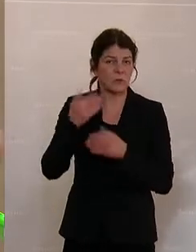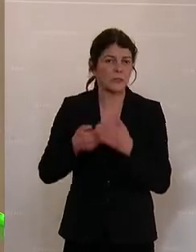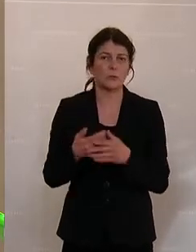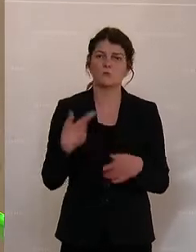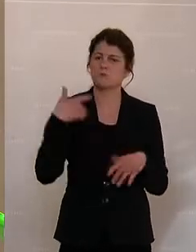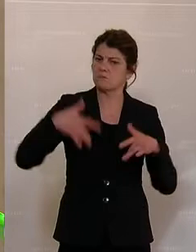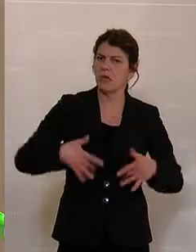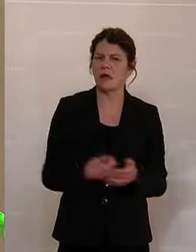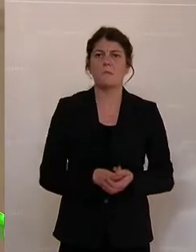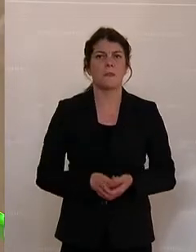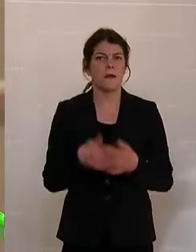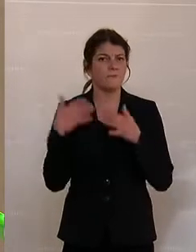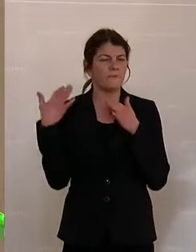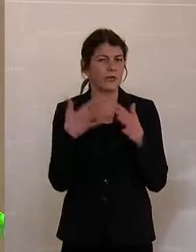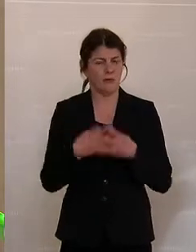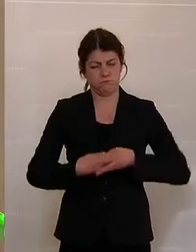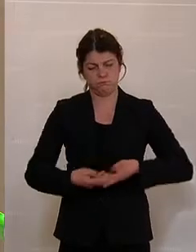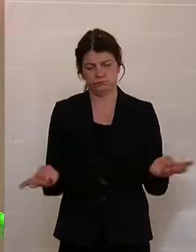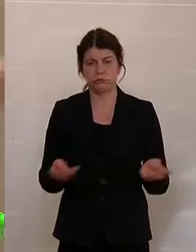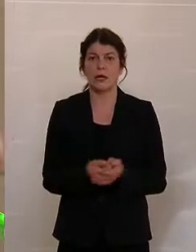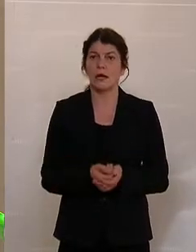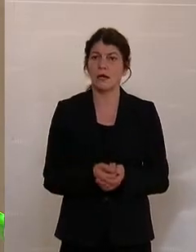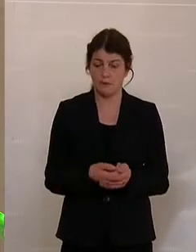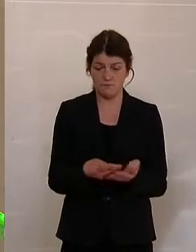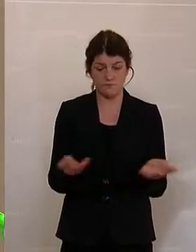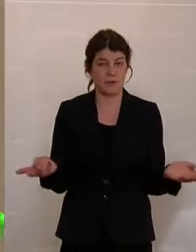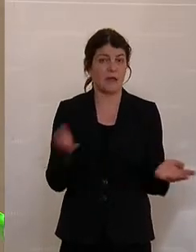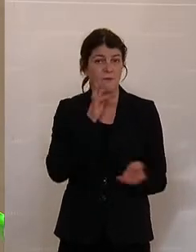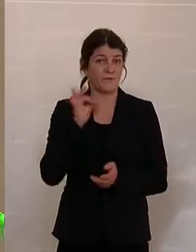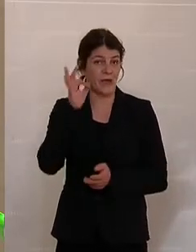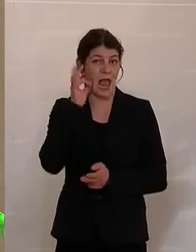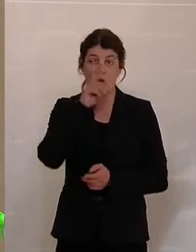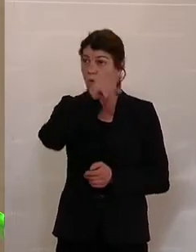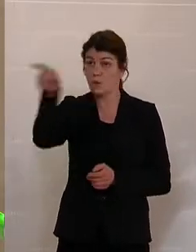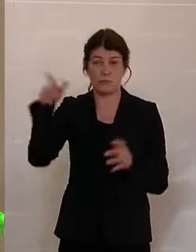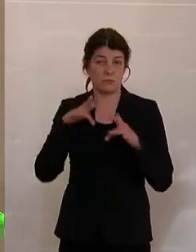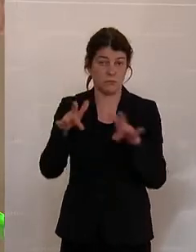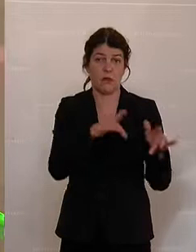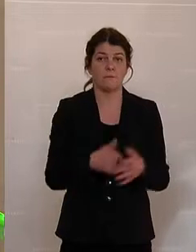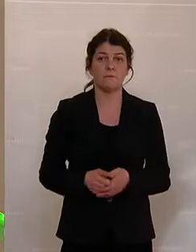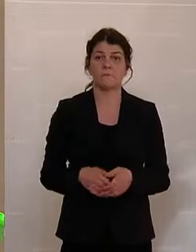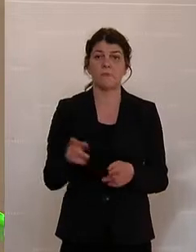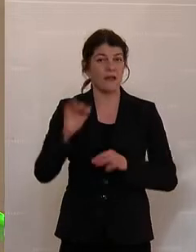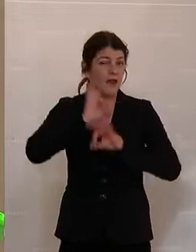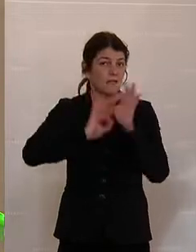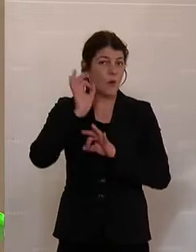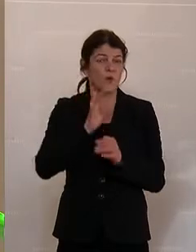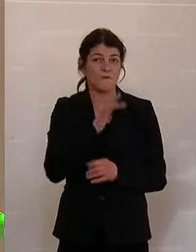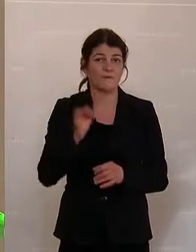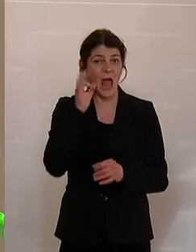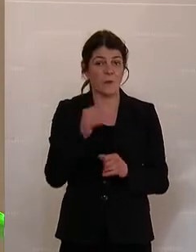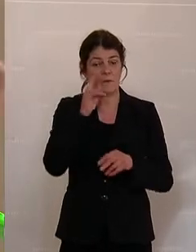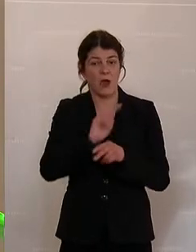wir haben ganz viele, eine breite Palette von Frauen da draußen. Wir haben die Quotenfrau im